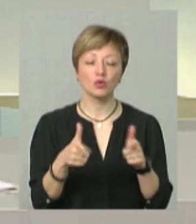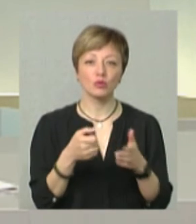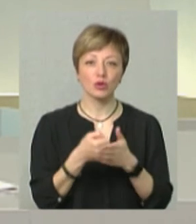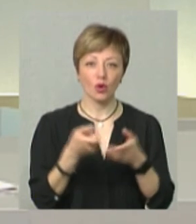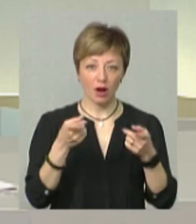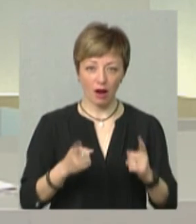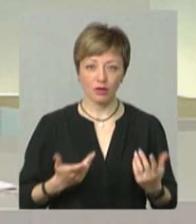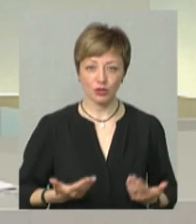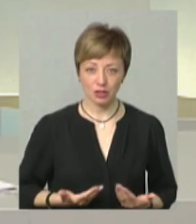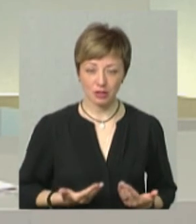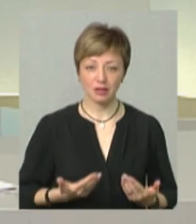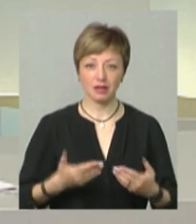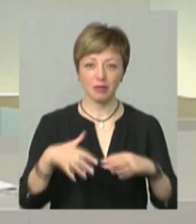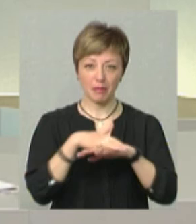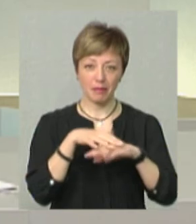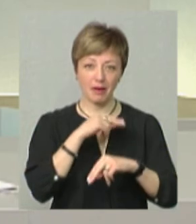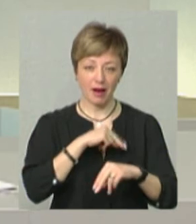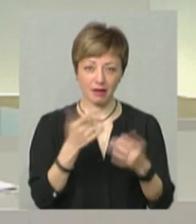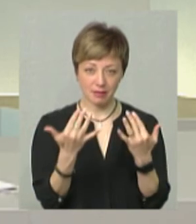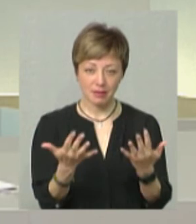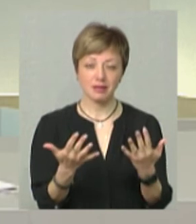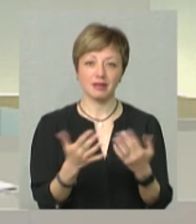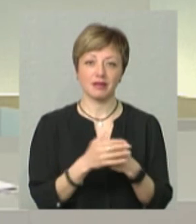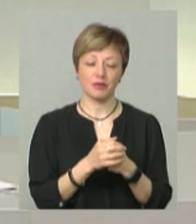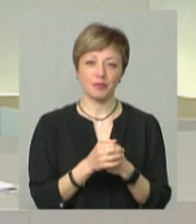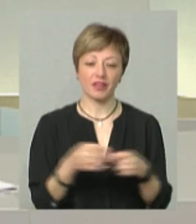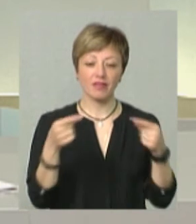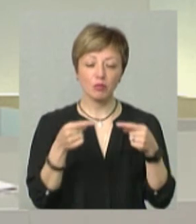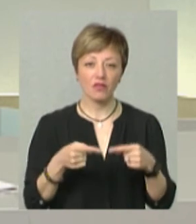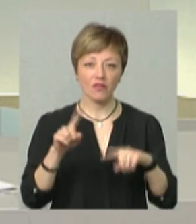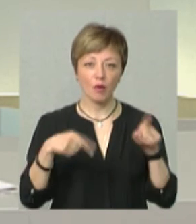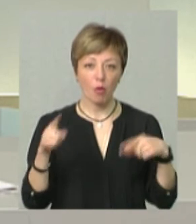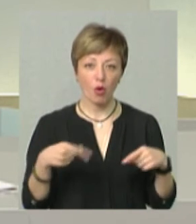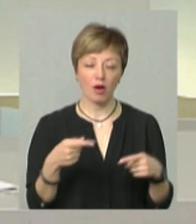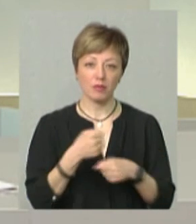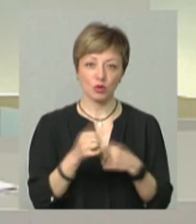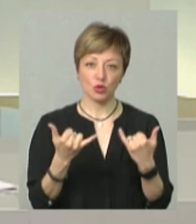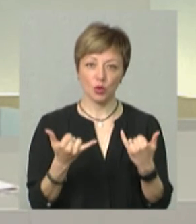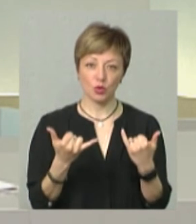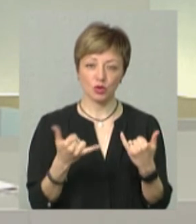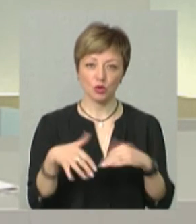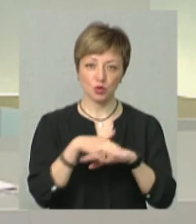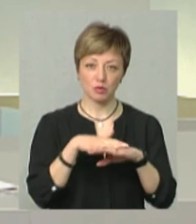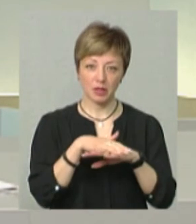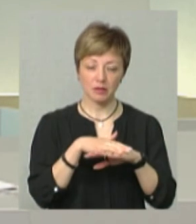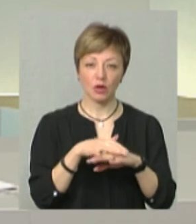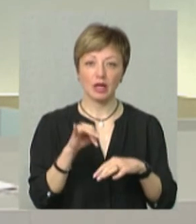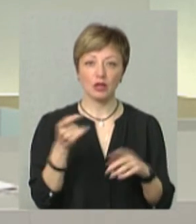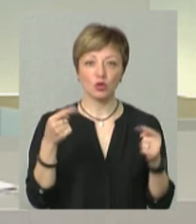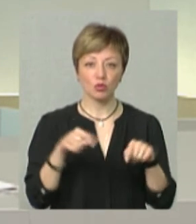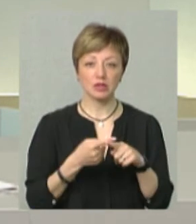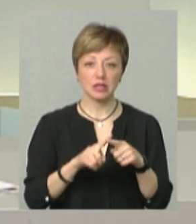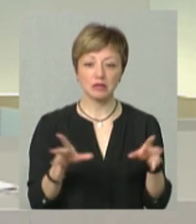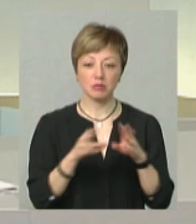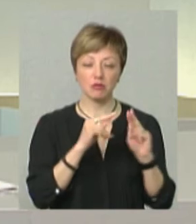ринку праці, до відповідності тим вимогам, які диктує сьогоднішнє суспільство. І тому ця